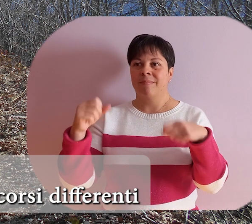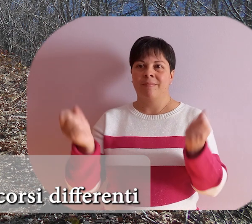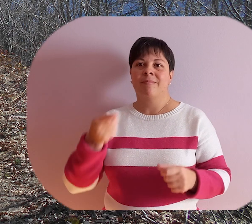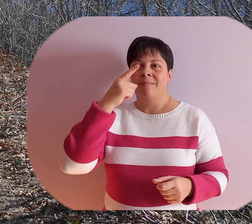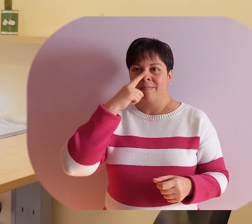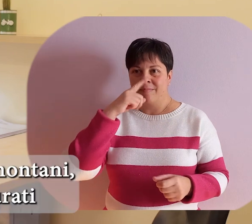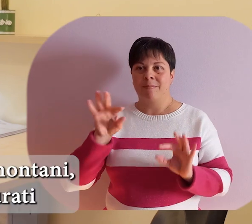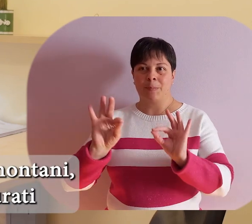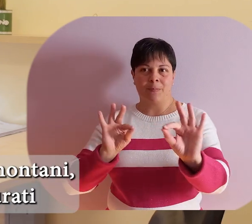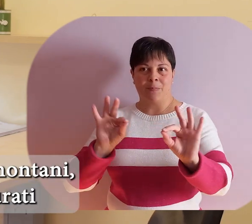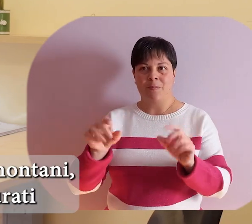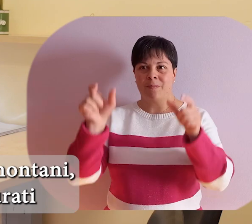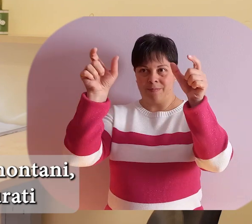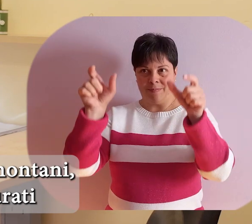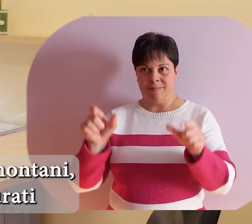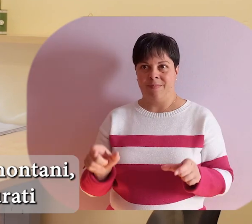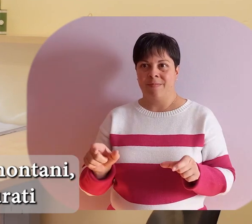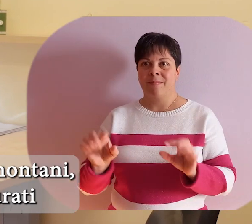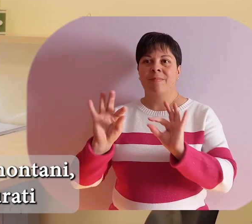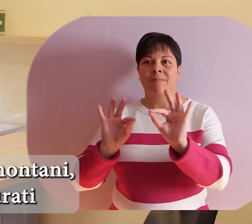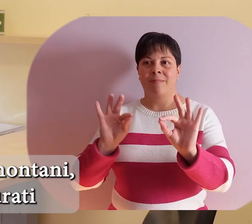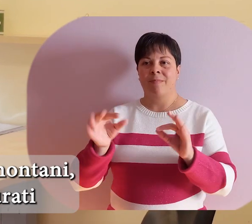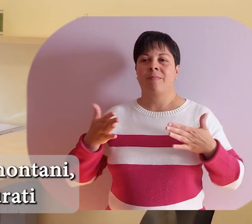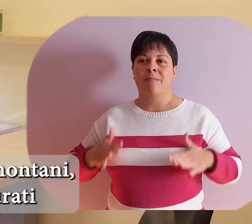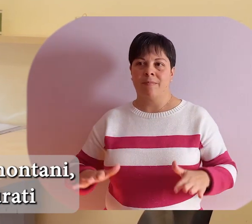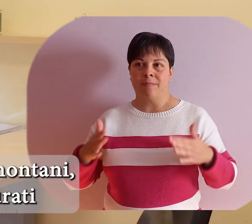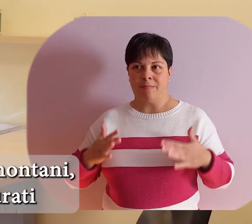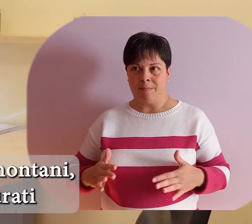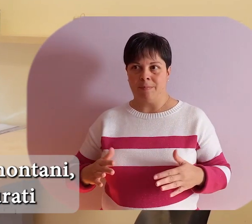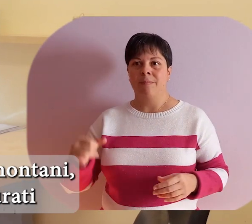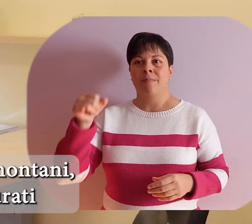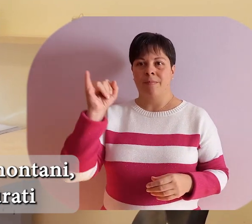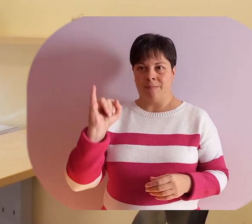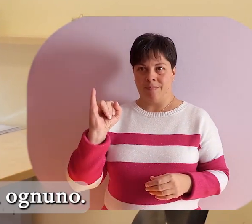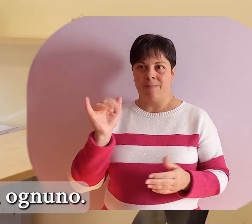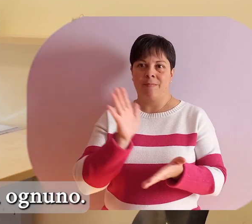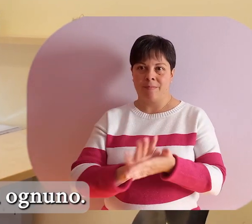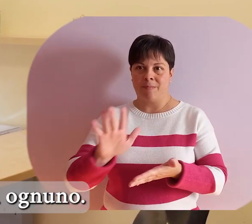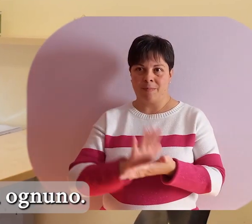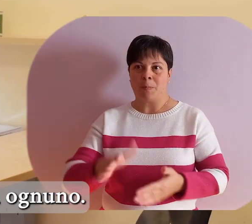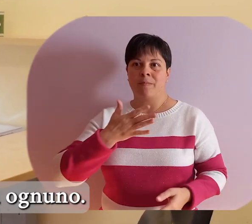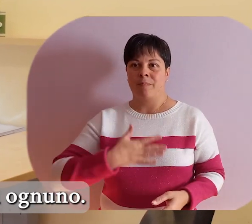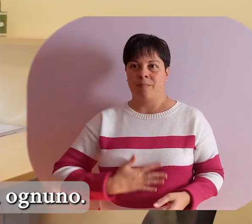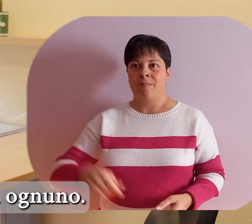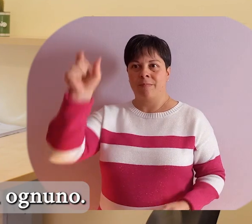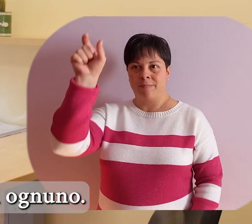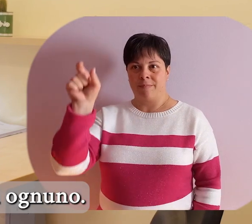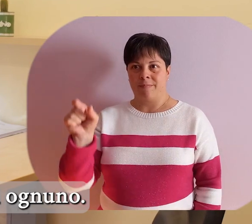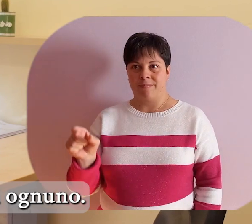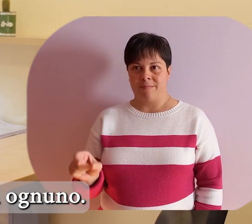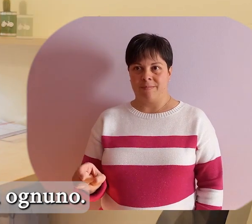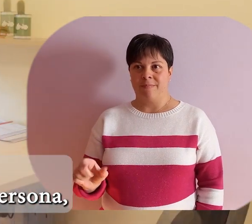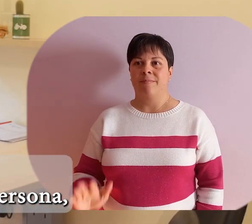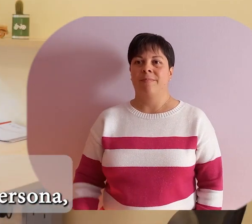differenti e i percorsi prevalentemente montani sono organizzati e strutturati in rispondenza alle capacità di